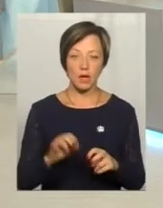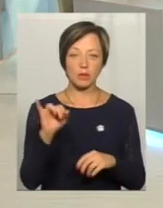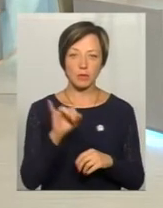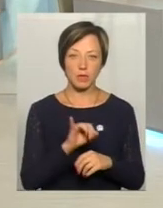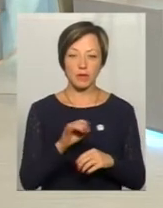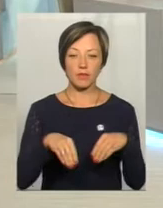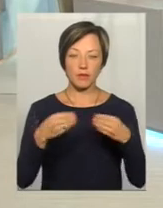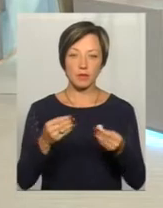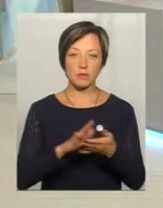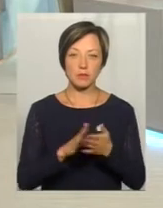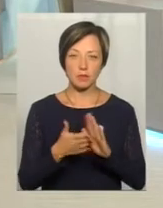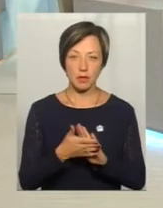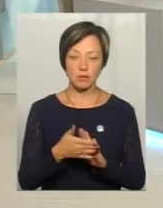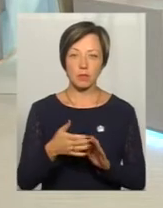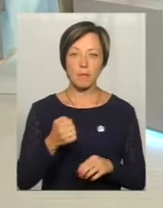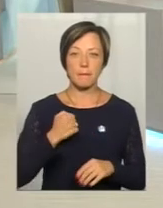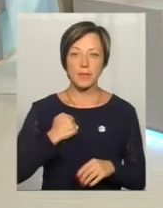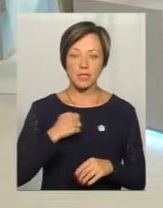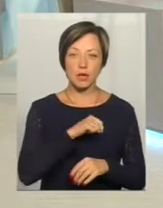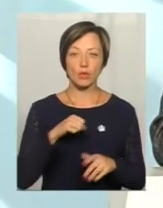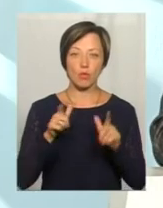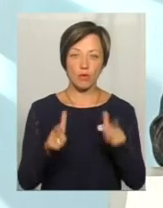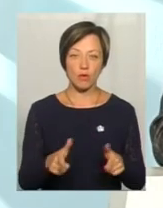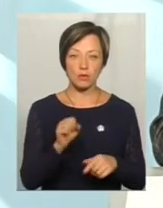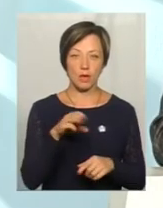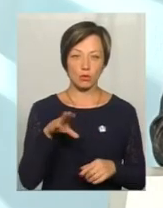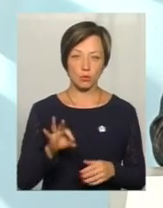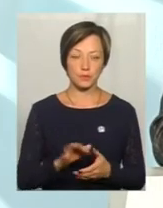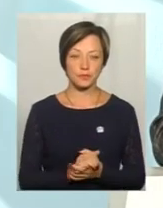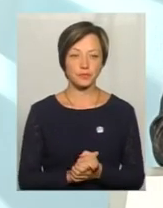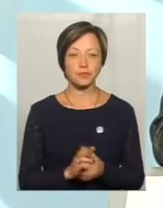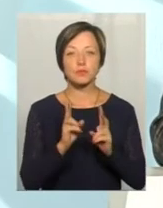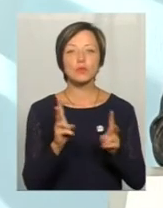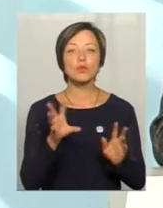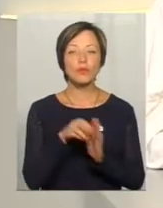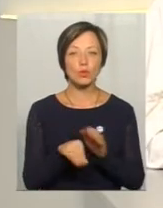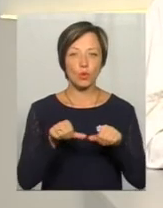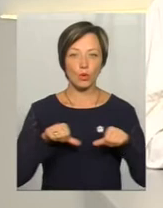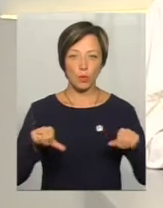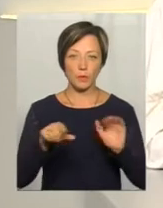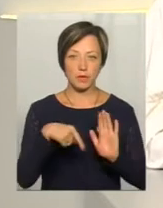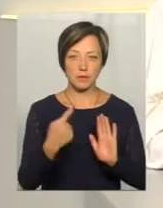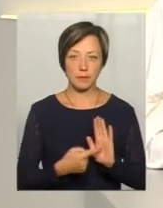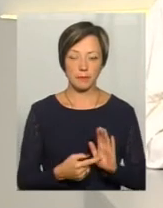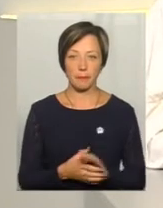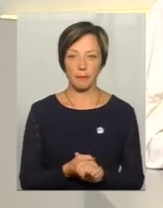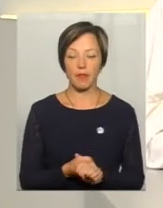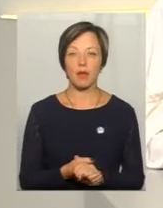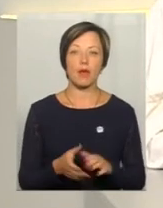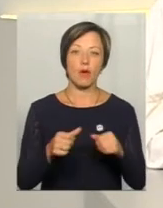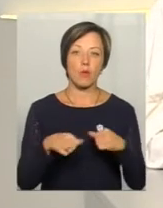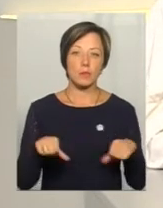видимо статус бійця-добровольця антитуристичної операції. А хто входить до комісії? До комісії